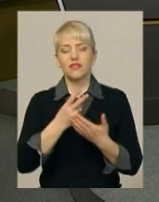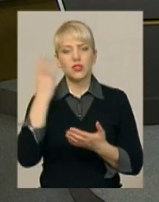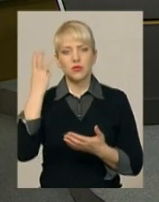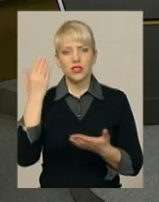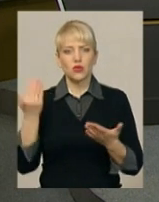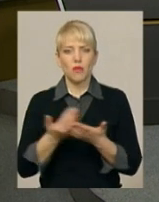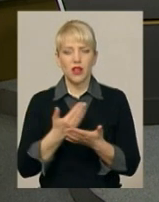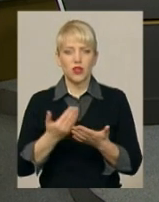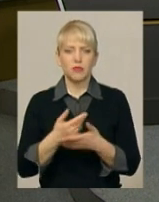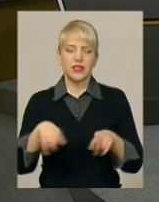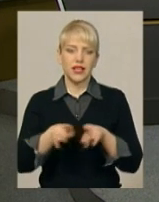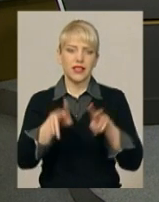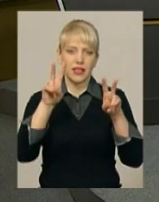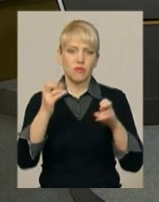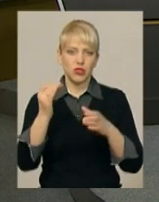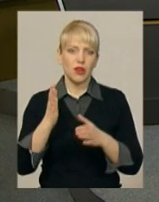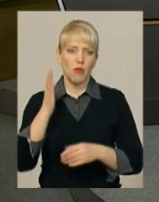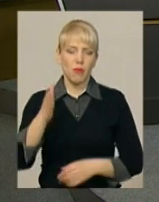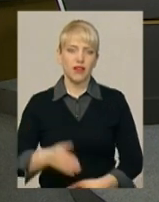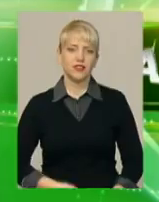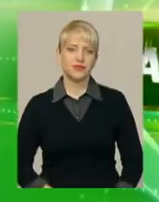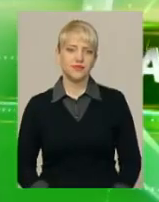Подільську панораму і такі теми, попереду.